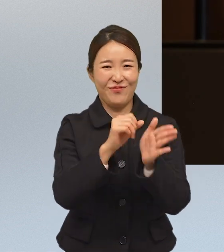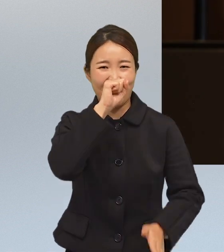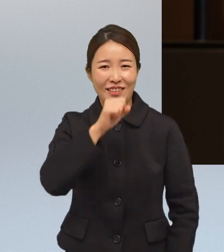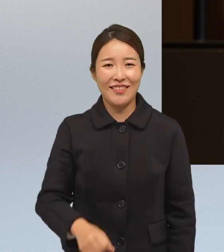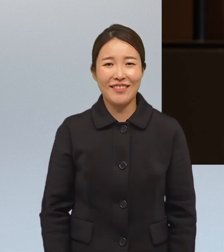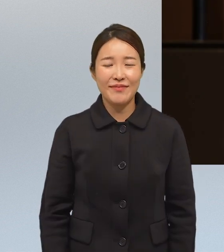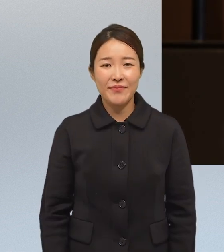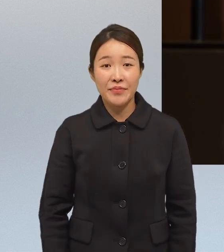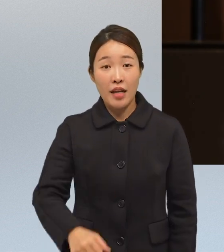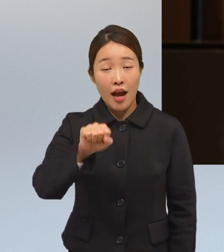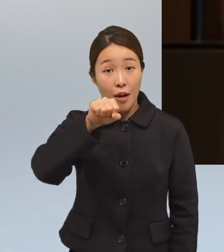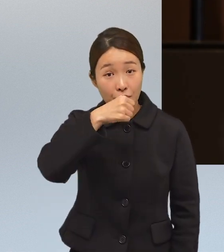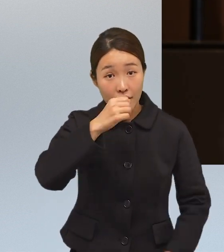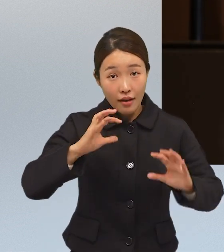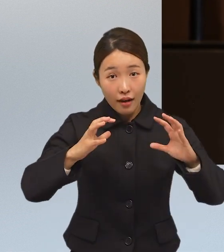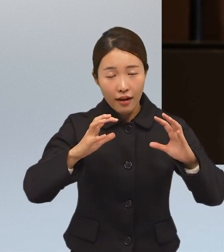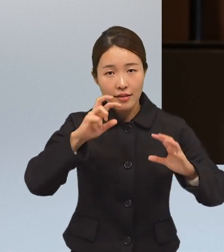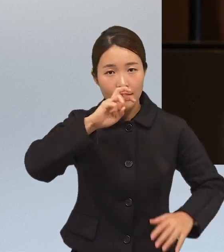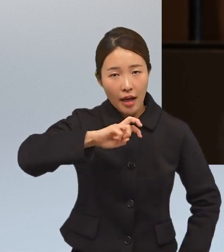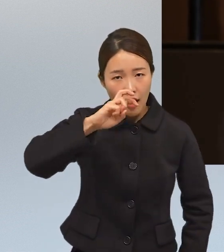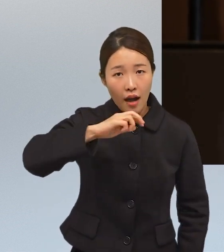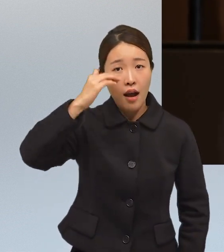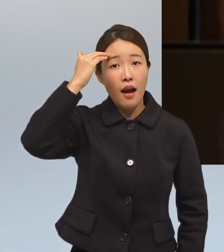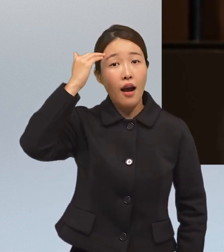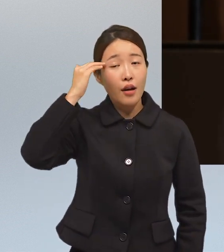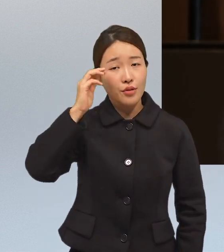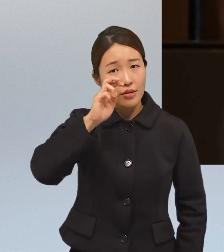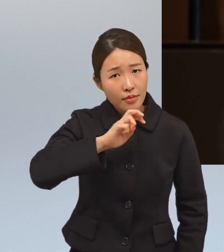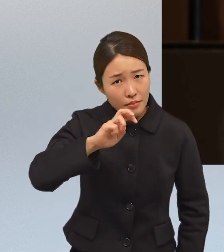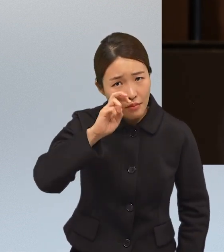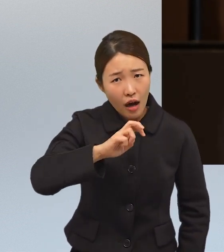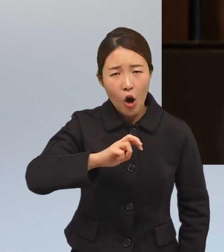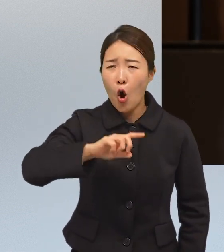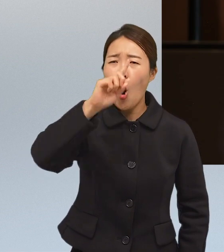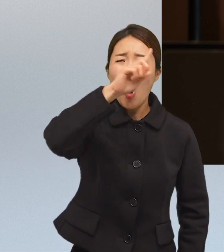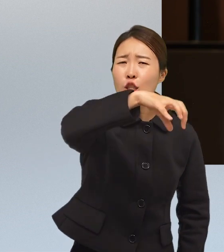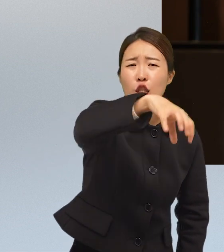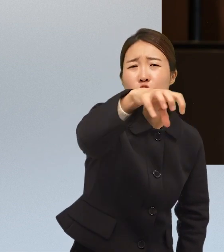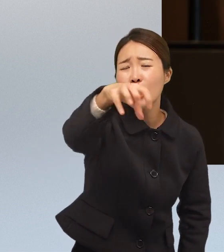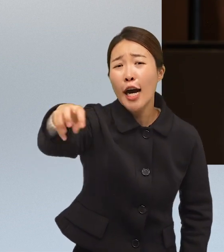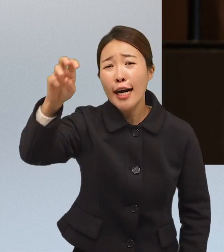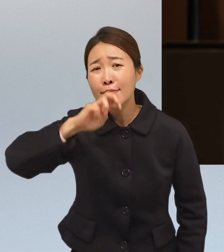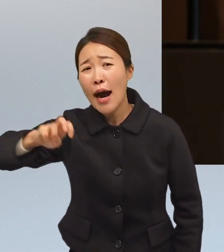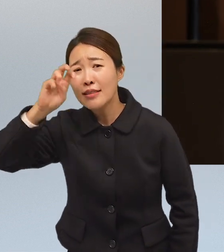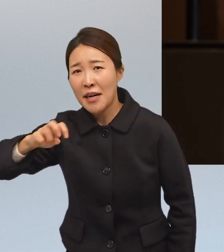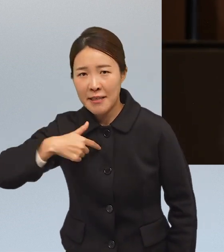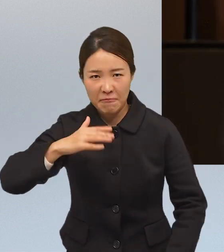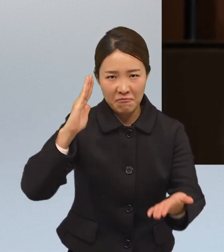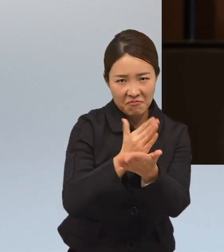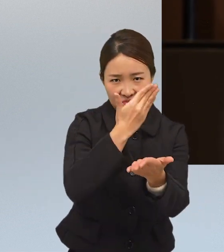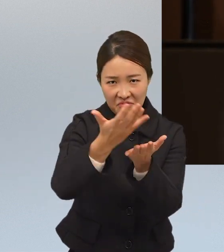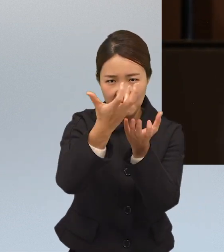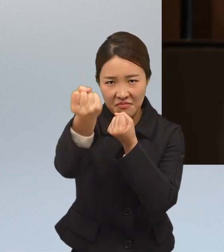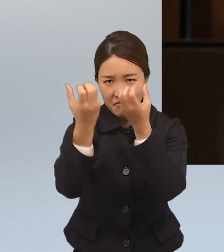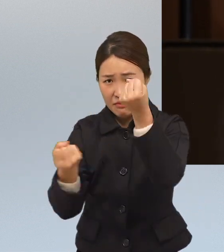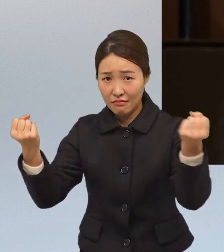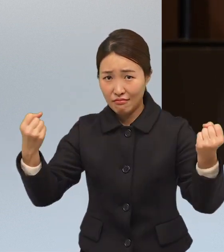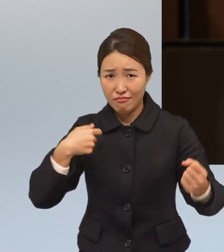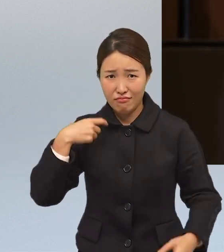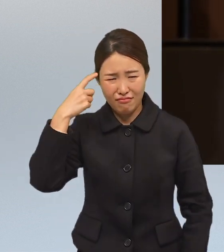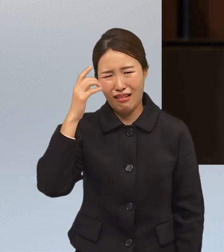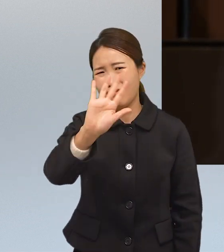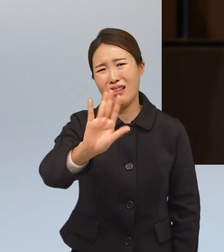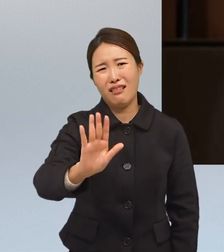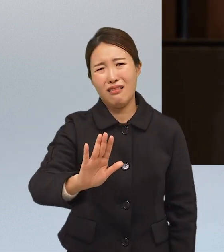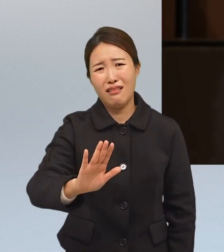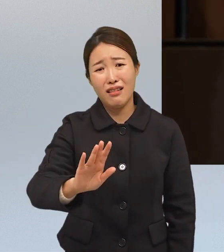아프리카 음악 한국 음악 어디 음악 나 그렇게 생각 잘